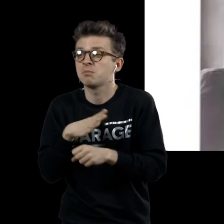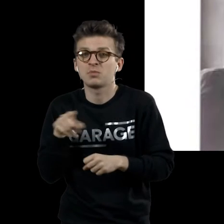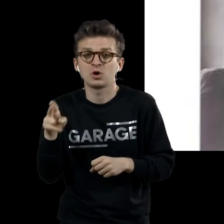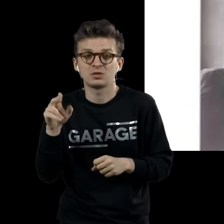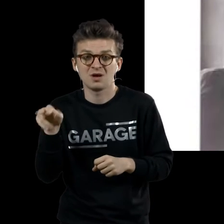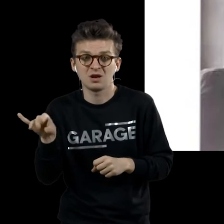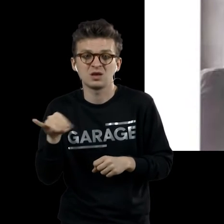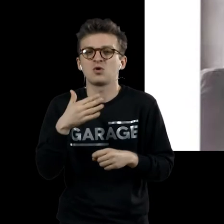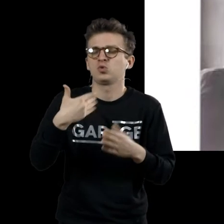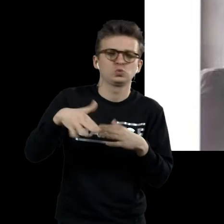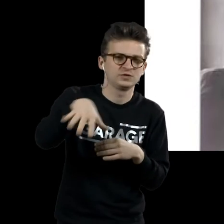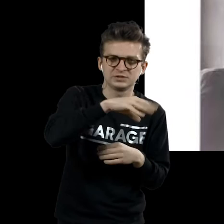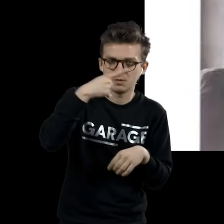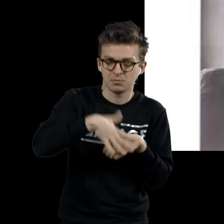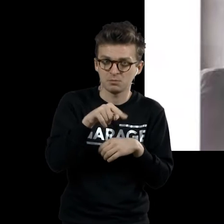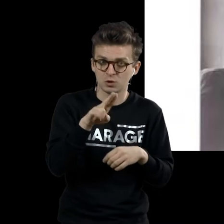понимал Дюшан.